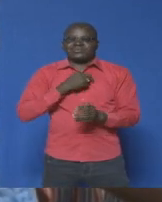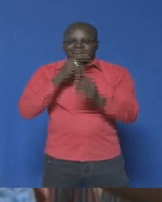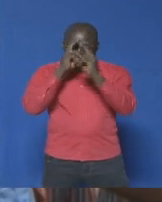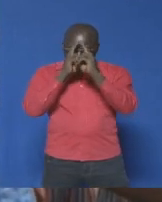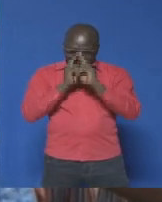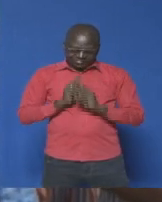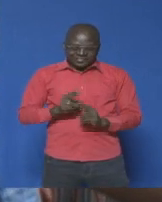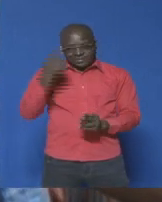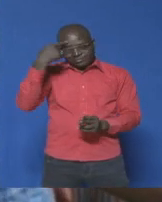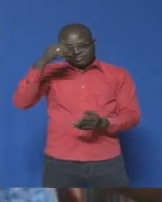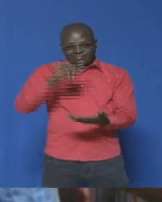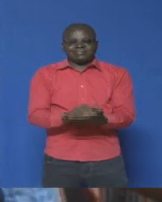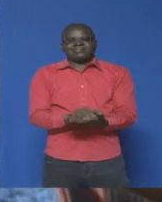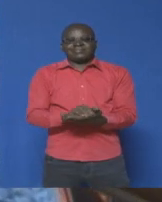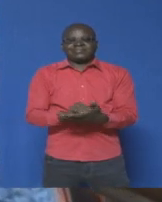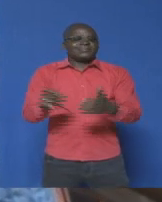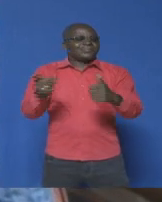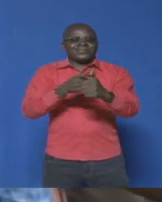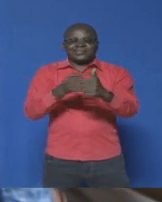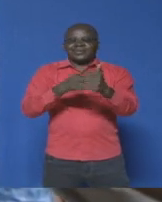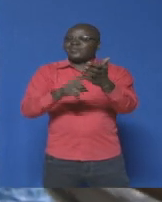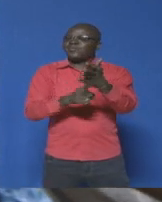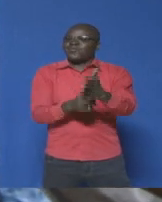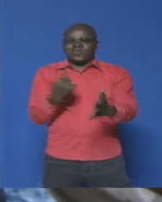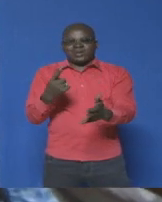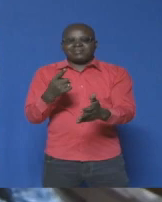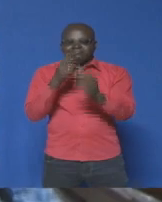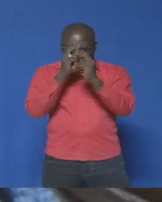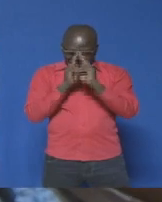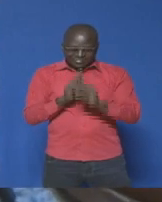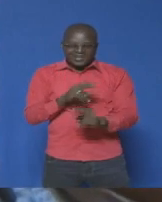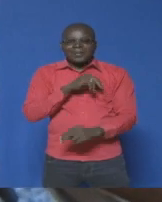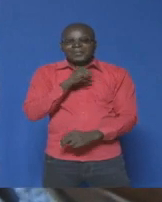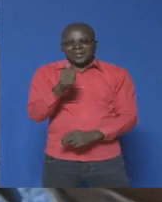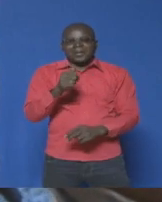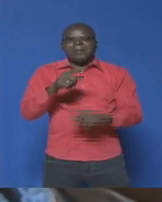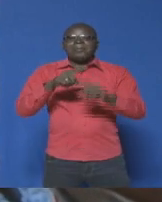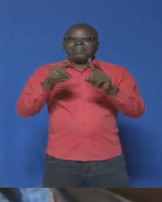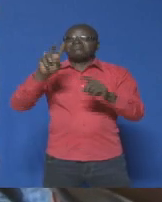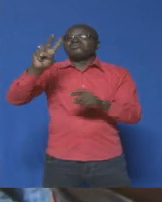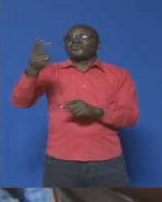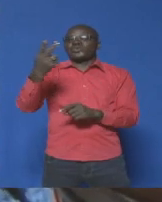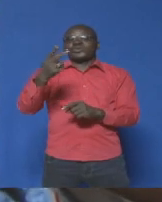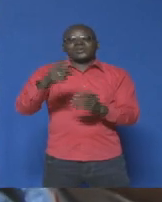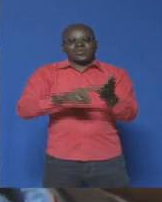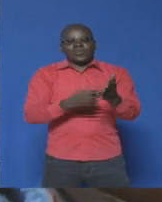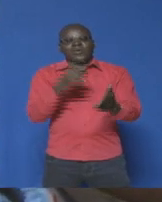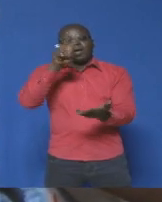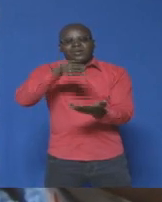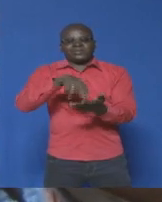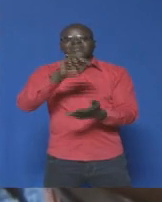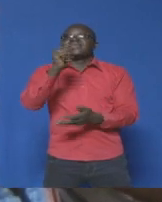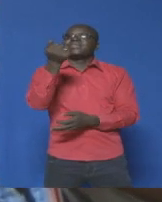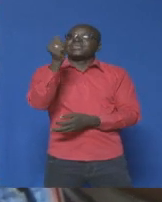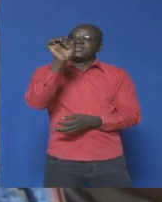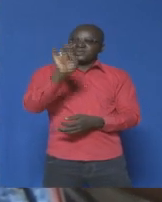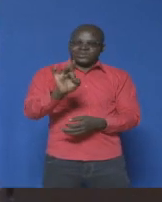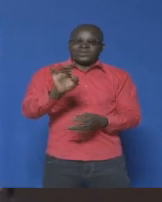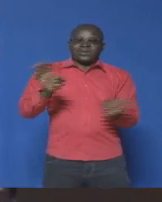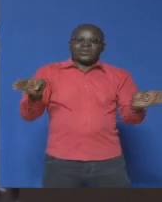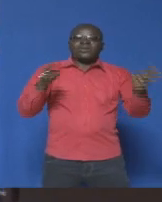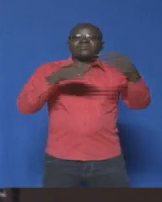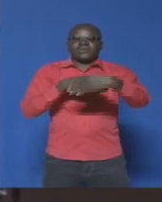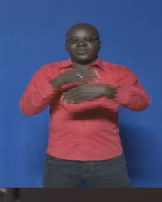Et ce n pas la première fois que nous sommes honorés, c'est la deuxième fois en 2018 que le bureau national nous